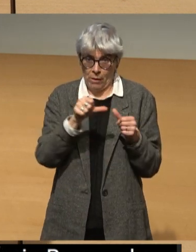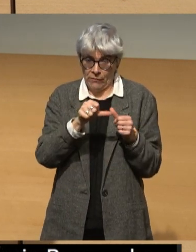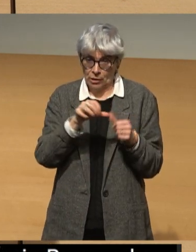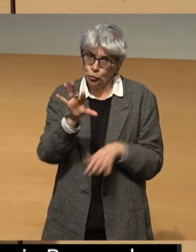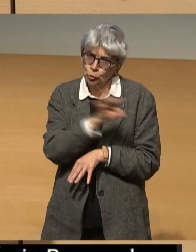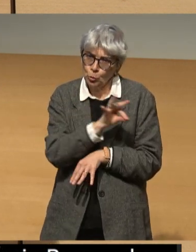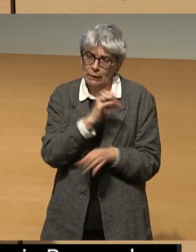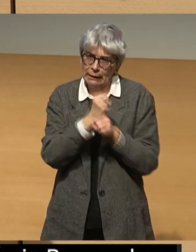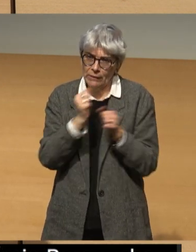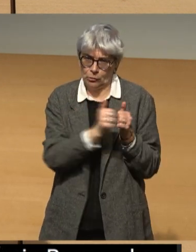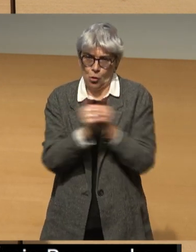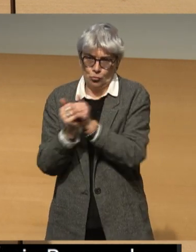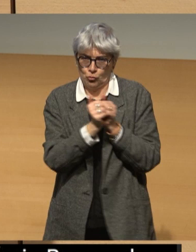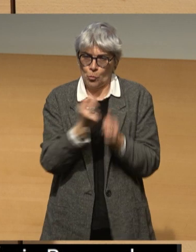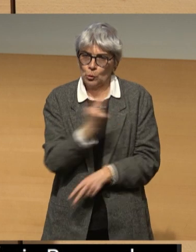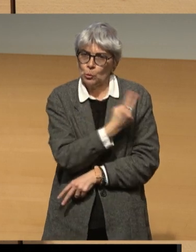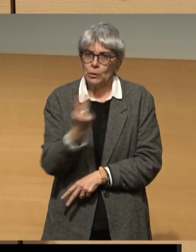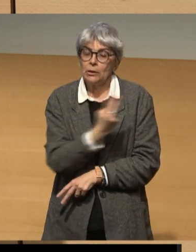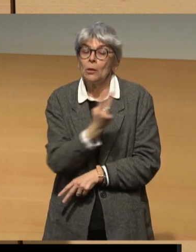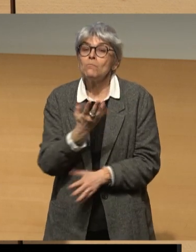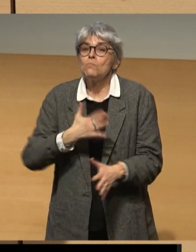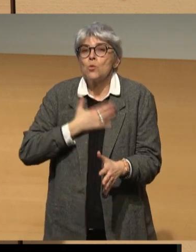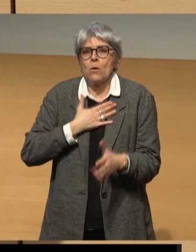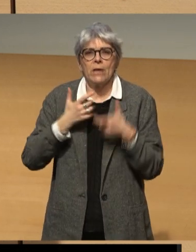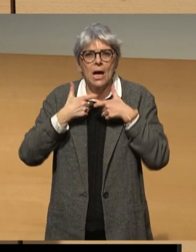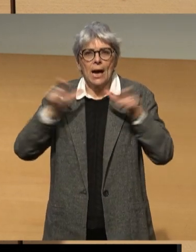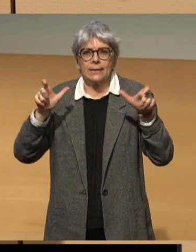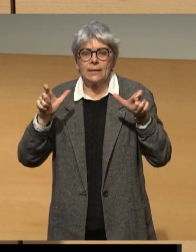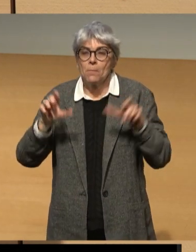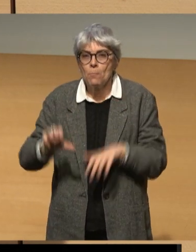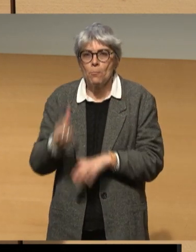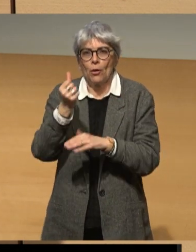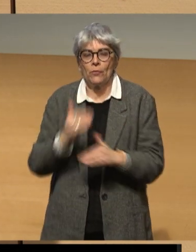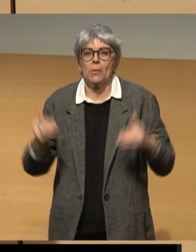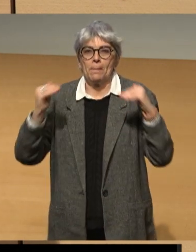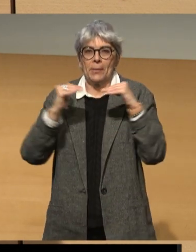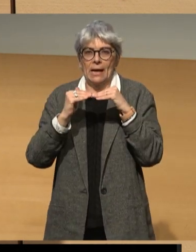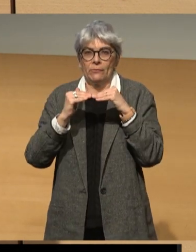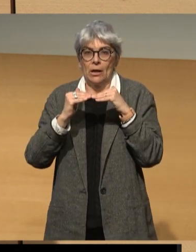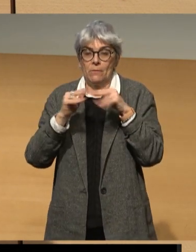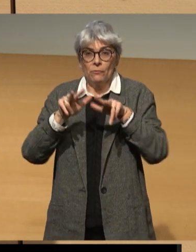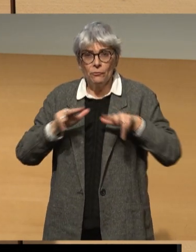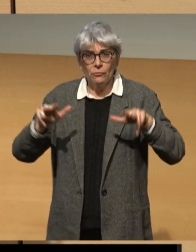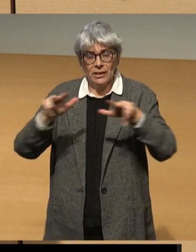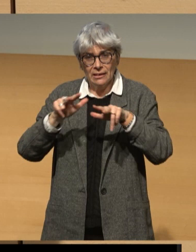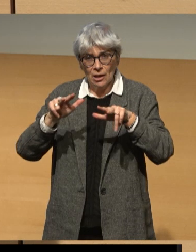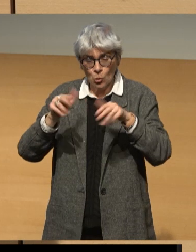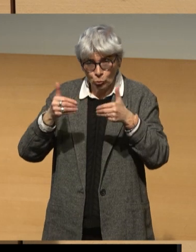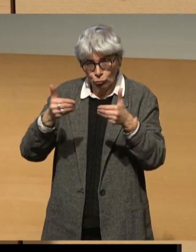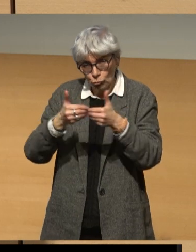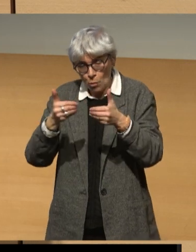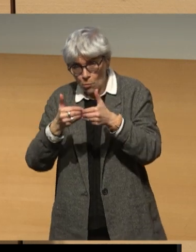ensemble pour rendre accessible la première plateforme de vidéo à la demande